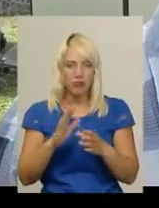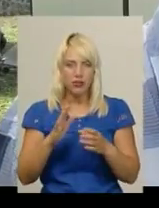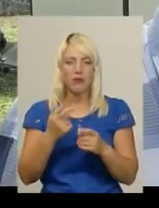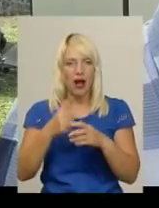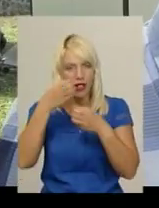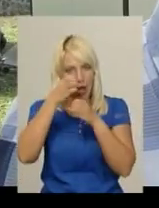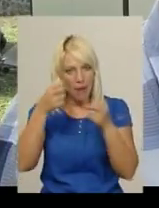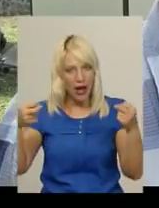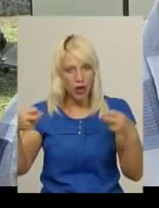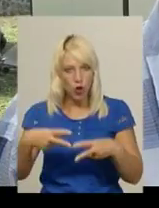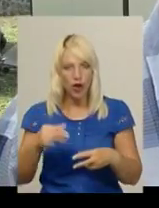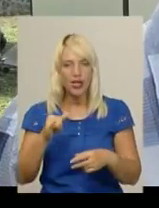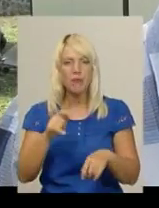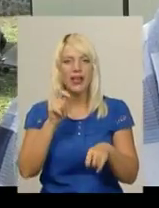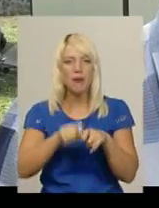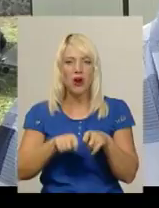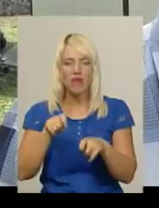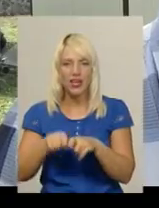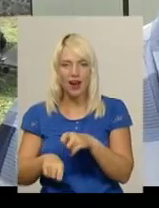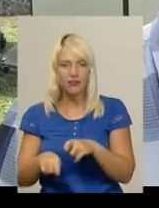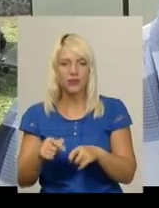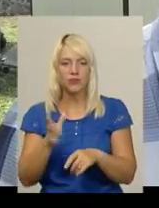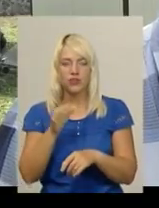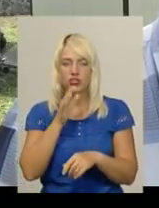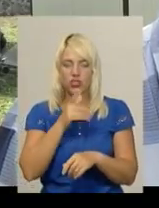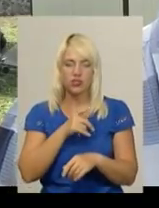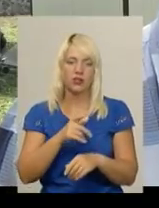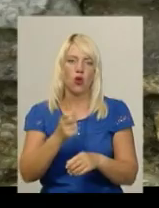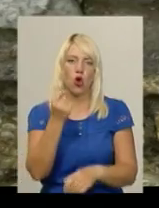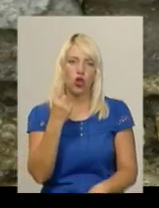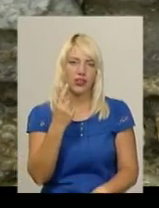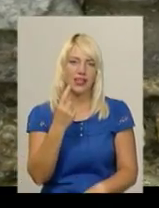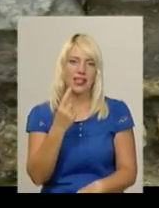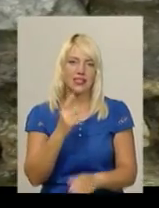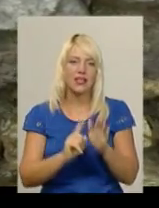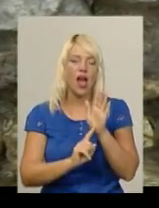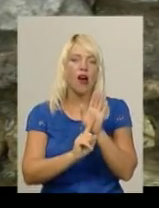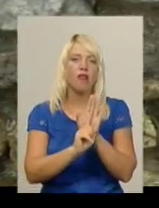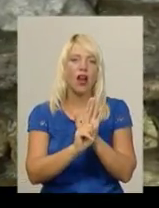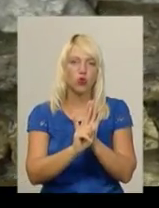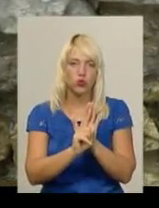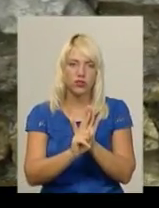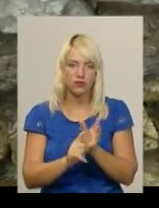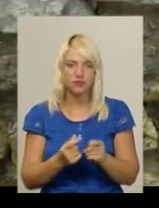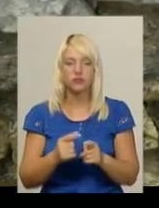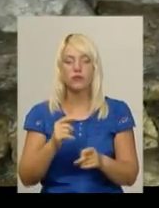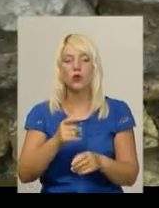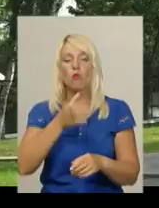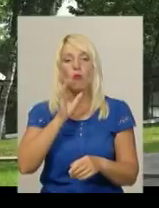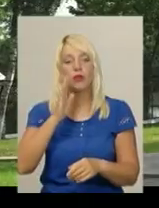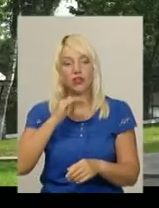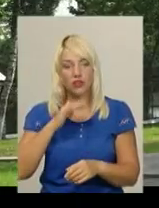і замирав. Весь час показував термометр 11 градусів. Попити води з прадавнього джерела та відвідати